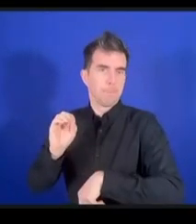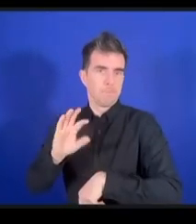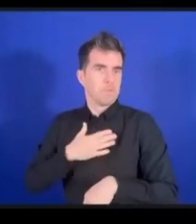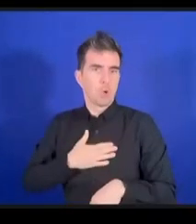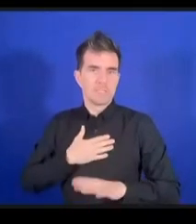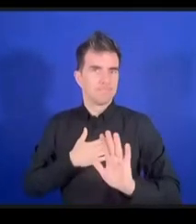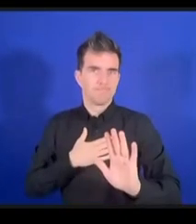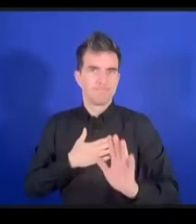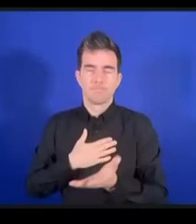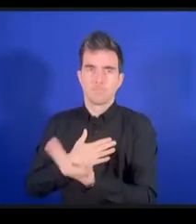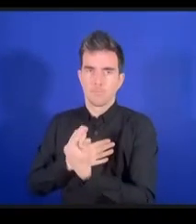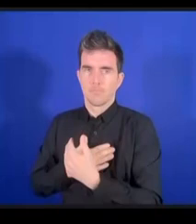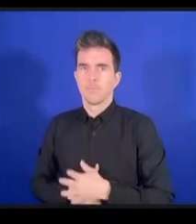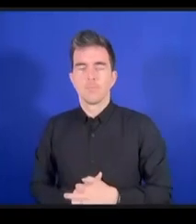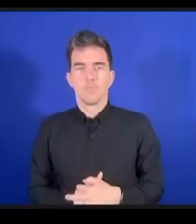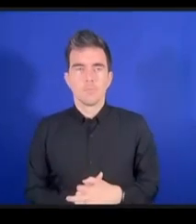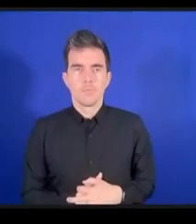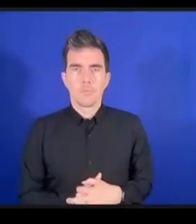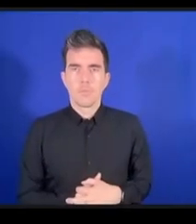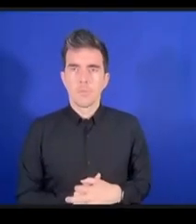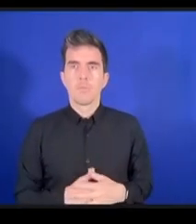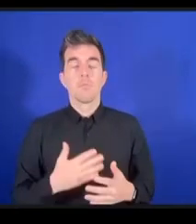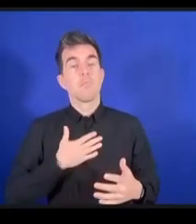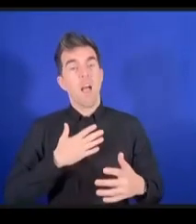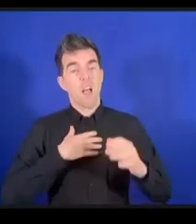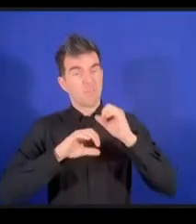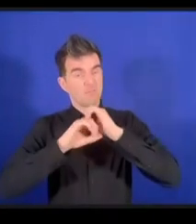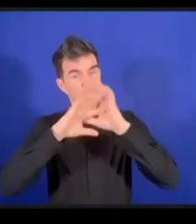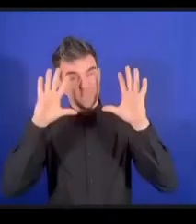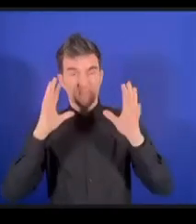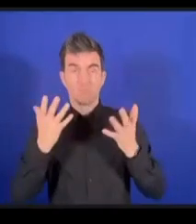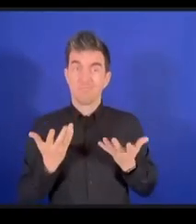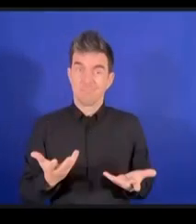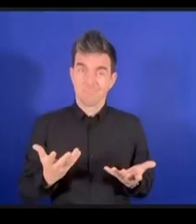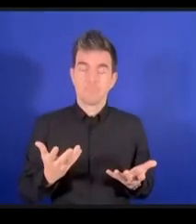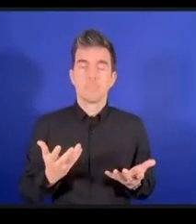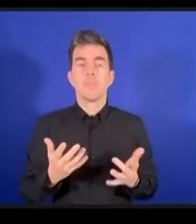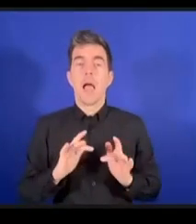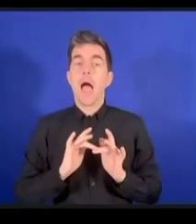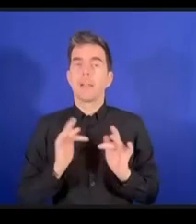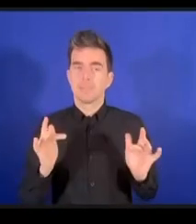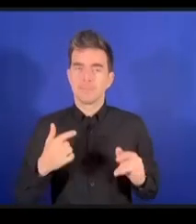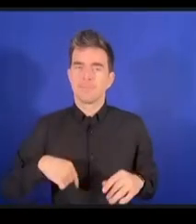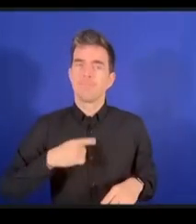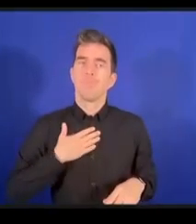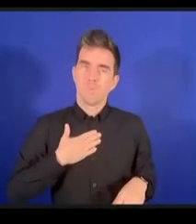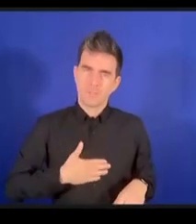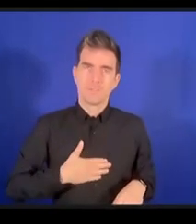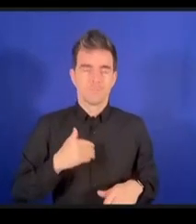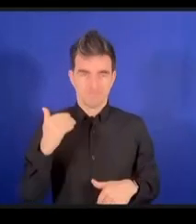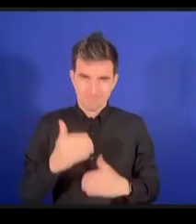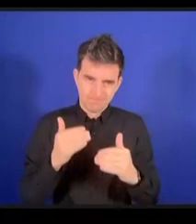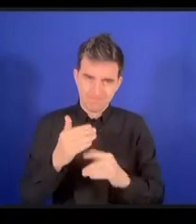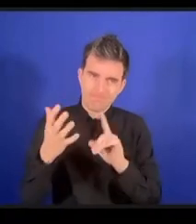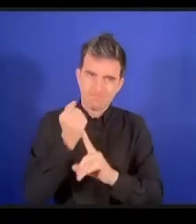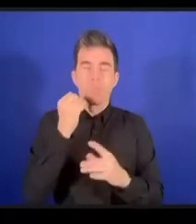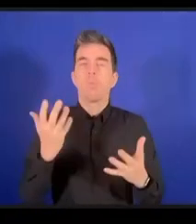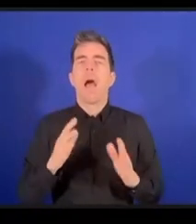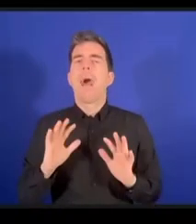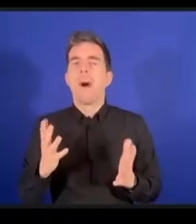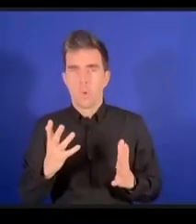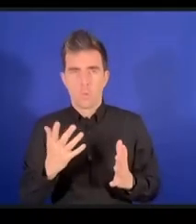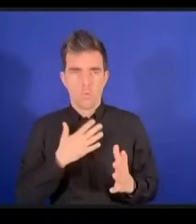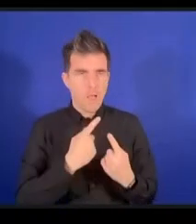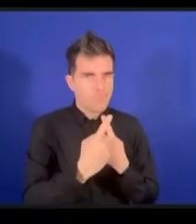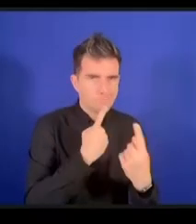ce que j'ai retiré de cette séance c'est que l'internet ne peut être atteint que par le biais d'un dialogue et d'une collaboration j'ai